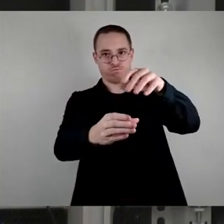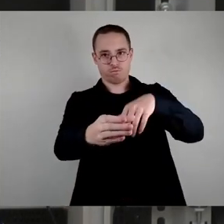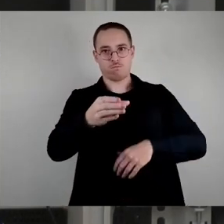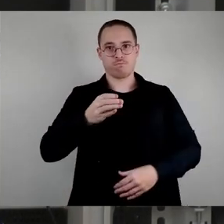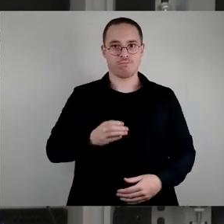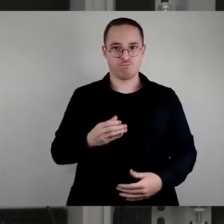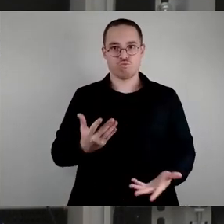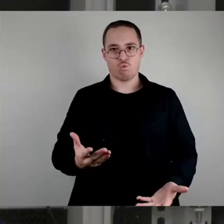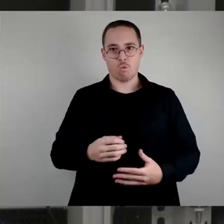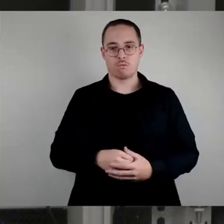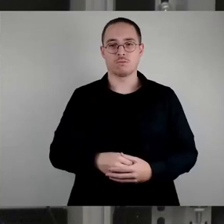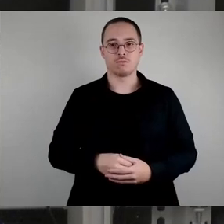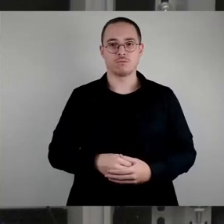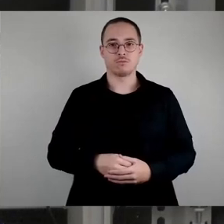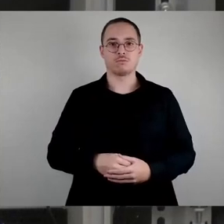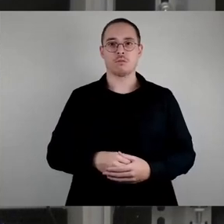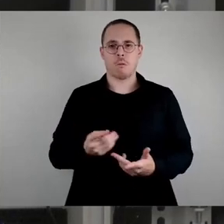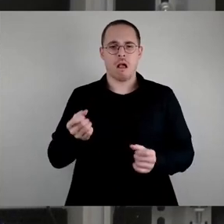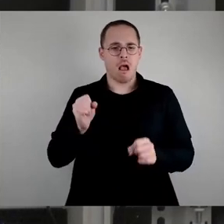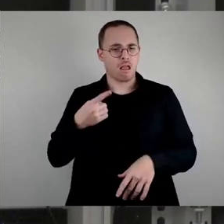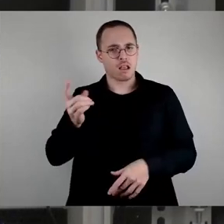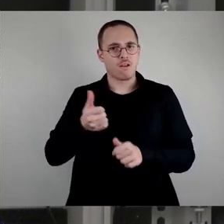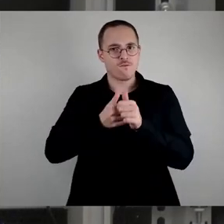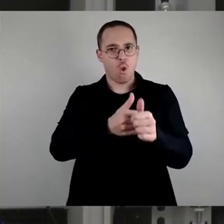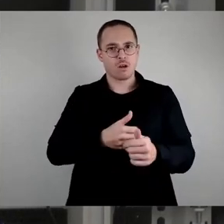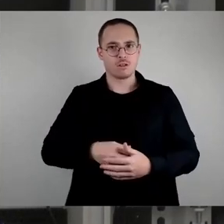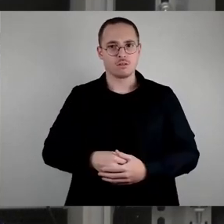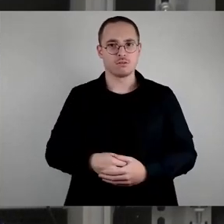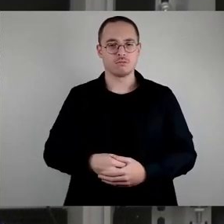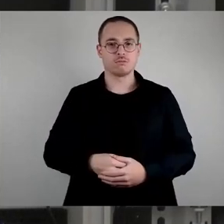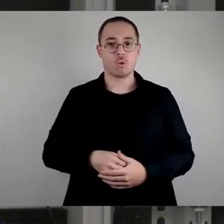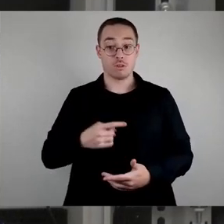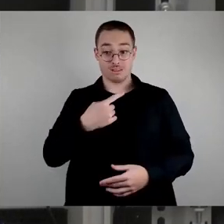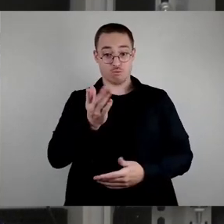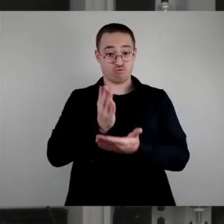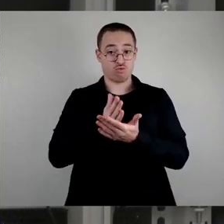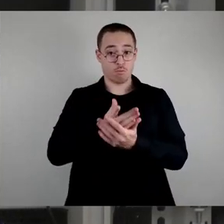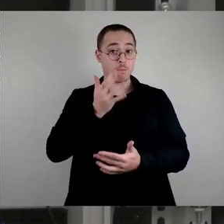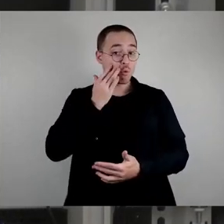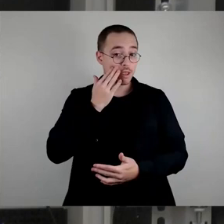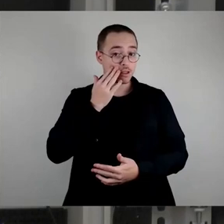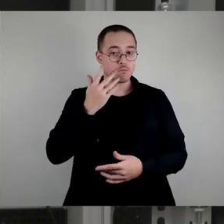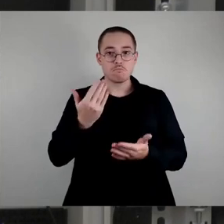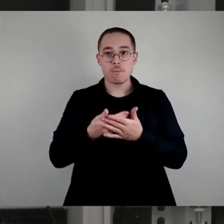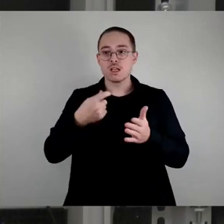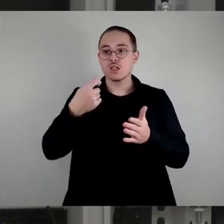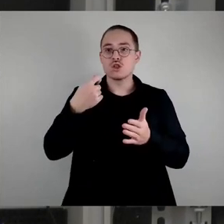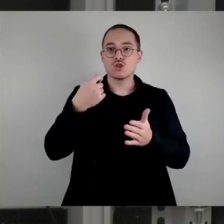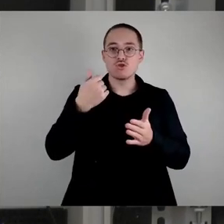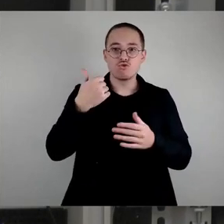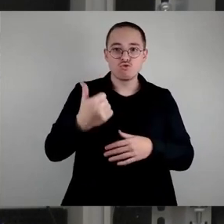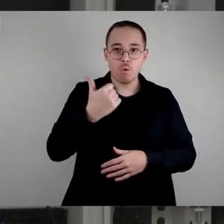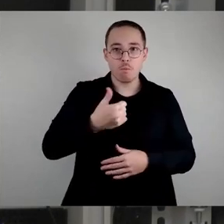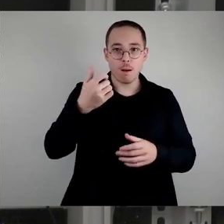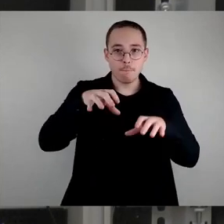Sie vielleicht schon mal probiert, im Supermarkt mit einem eigenen Gefäß hinzugehen und dort lose Dinge einzukaufen, zum Beispiel